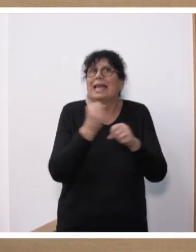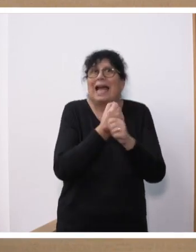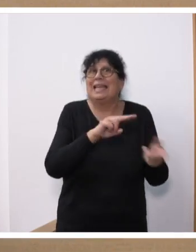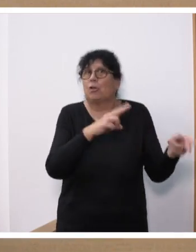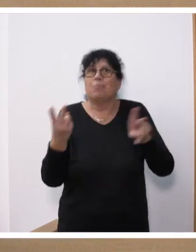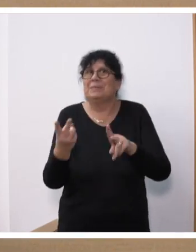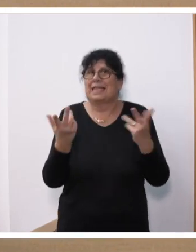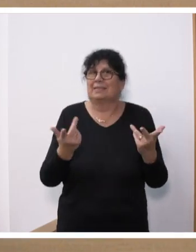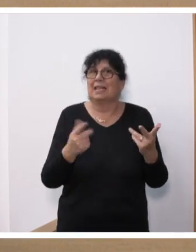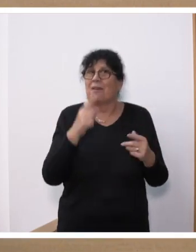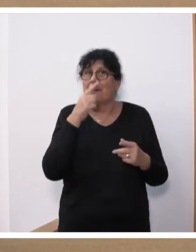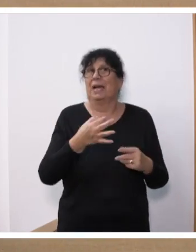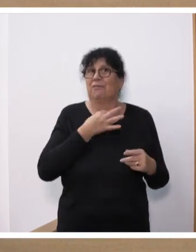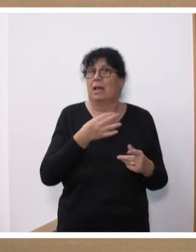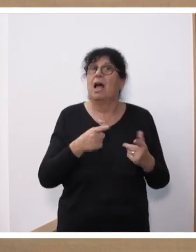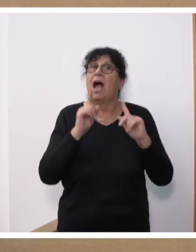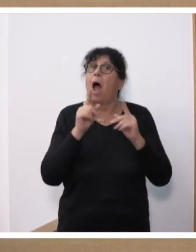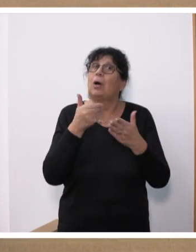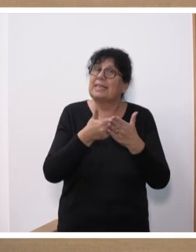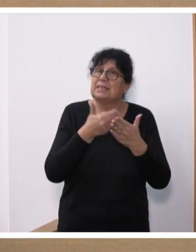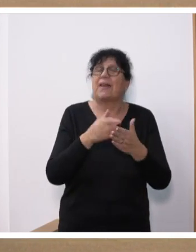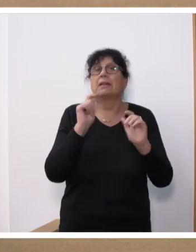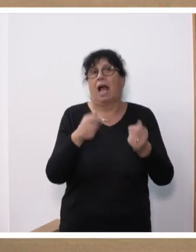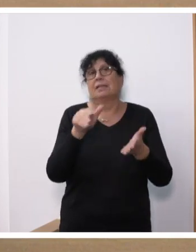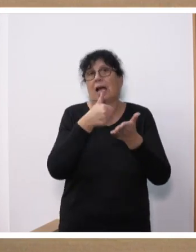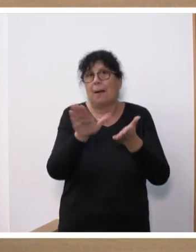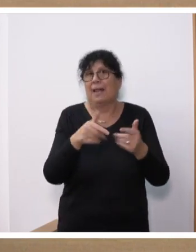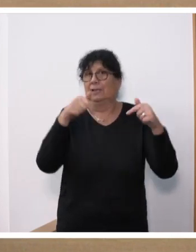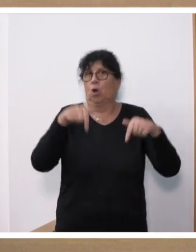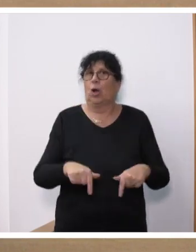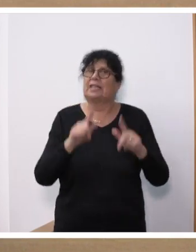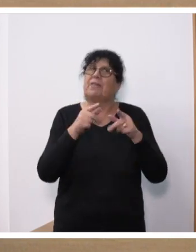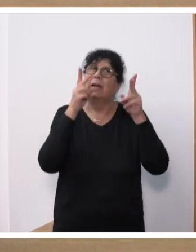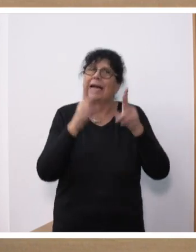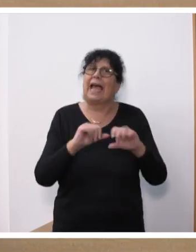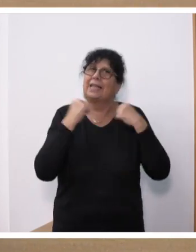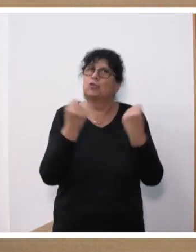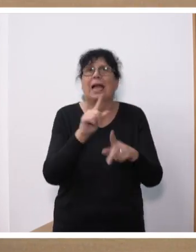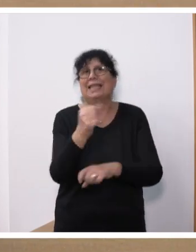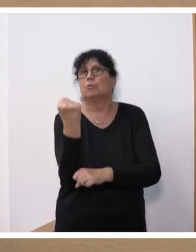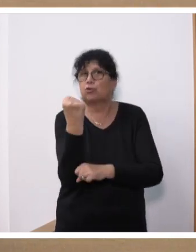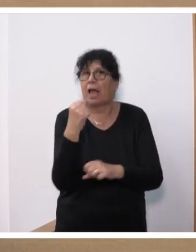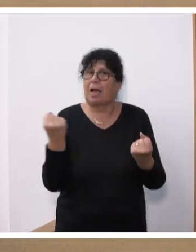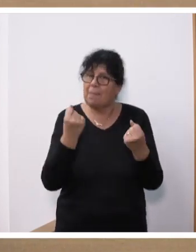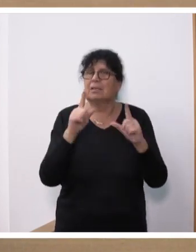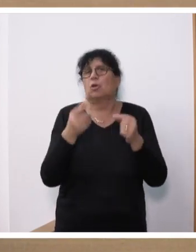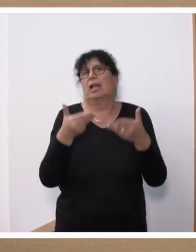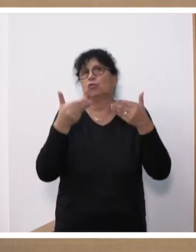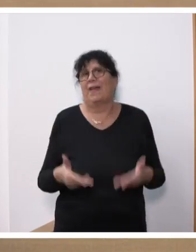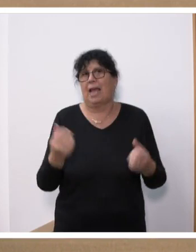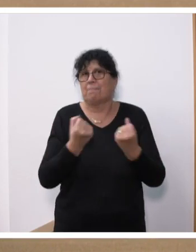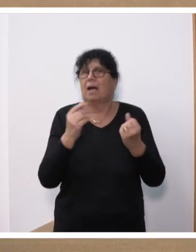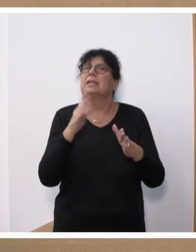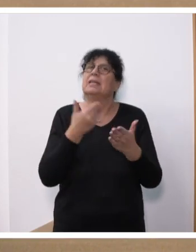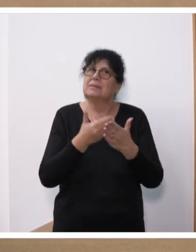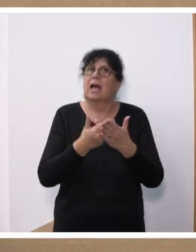wenn man es denn wollte. Und auch deshalb lehnen wir Ihren Ordentrach heute ab, weil er den Rechtsstaat nicht stärker macht, sondern nur schwächer scheinen lässt. Und das ist